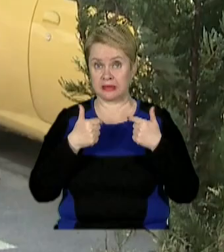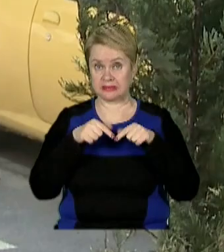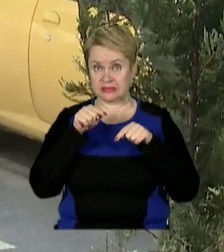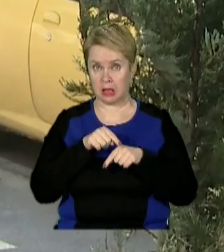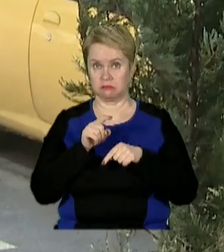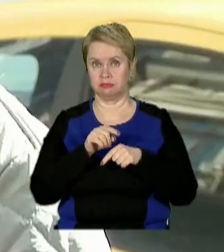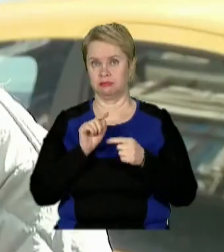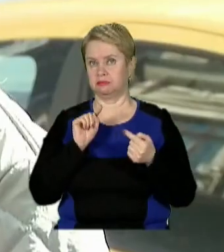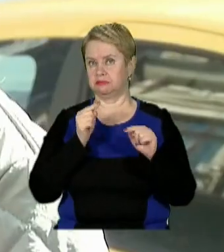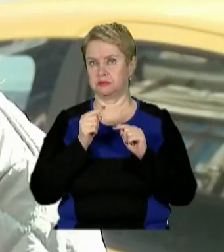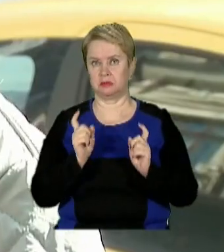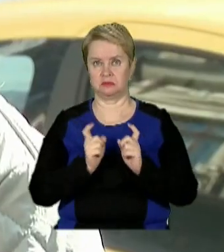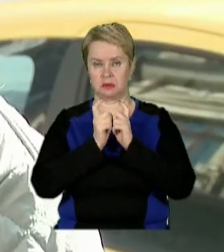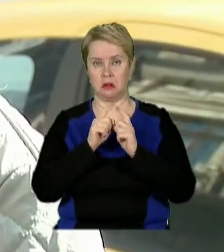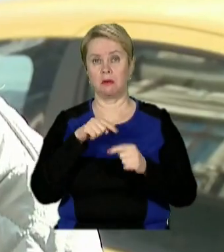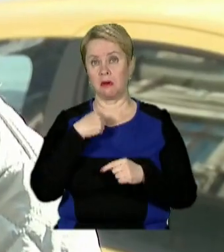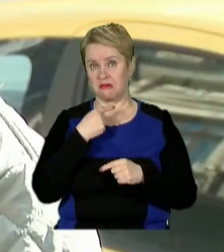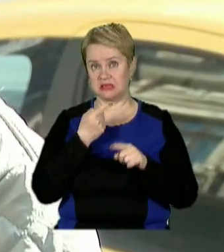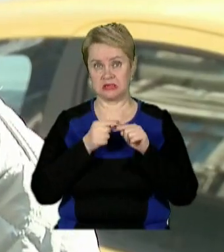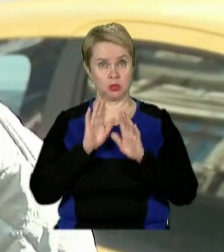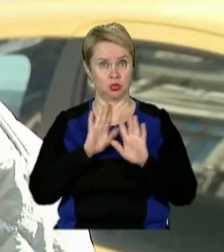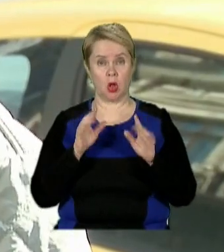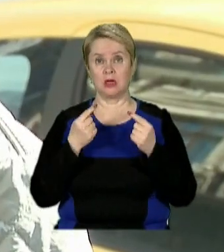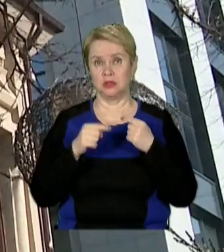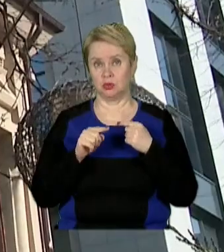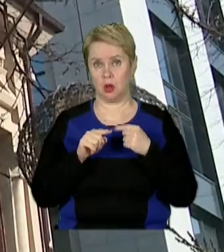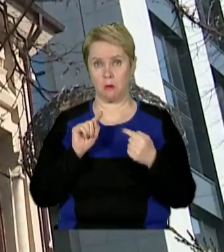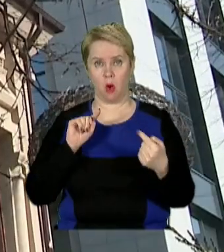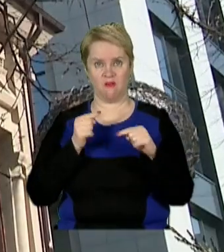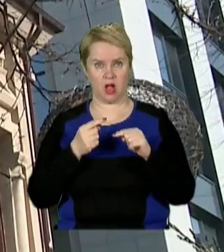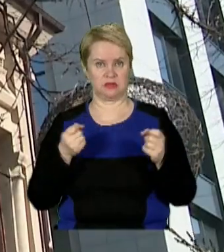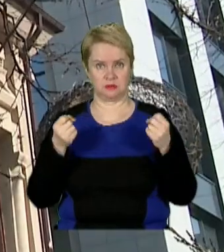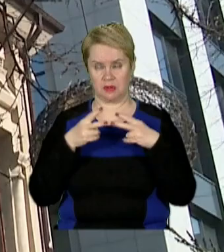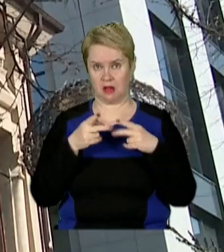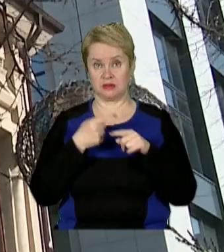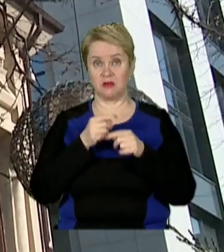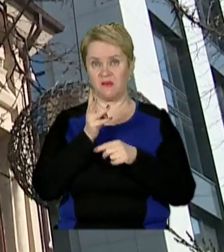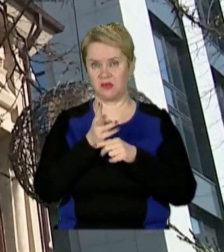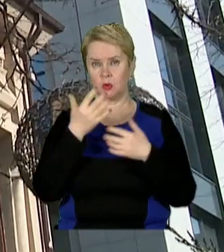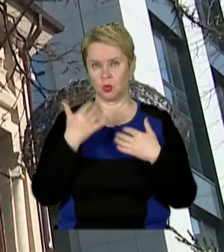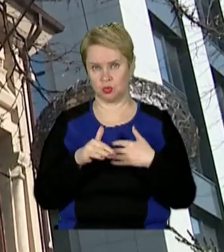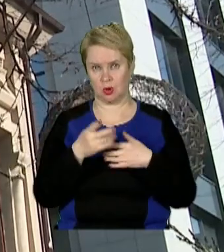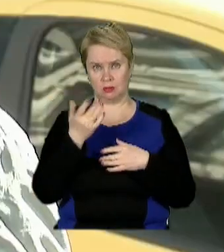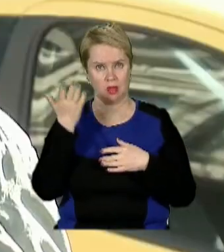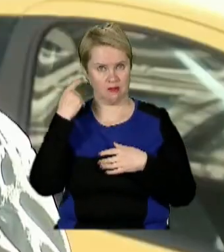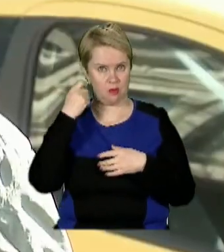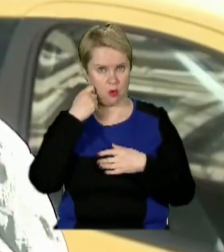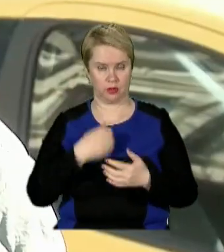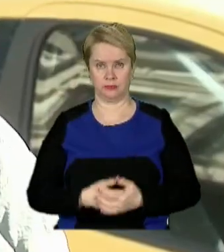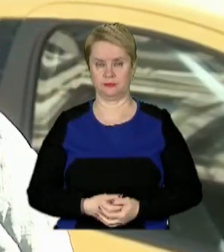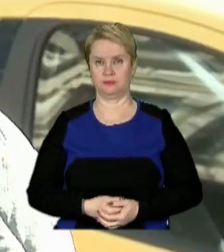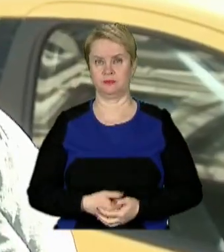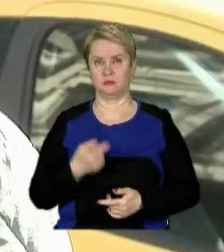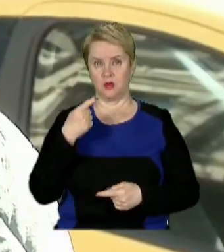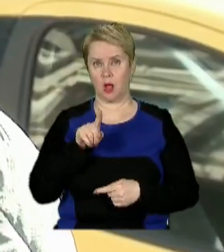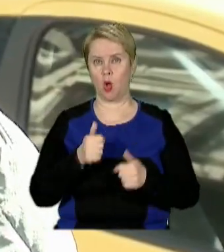інцидент категорично заперечують. Переконують, це ніж що інше, як провокація. Кажуть, цьому відео вже кілька років. Або це